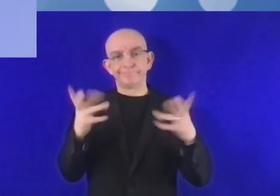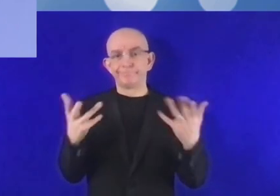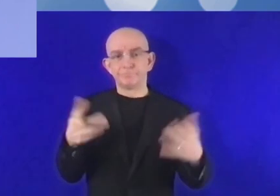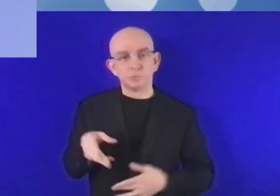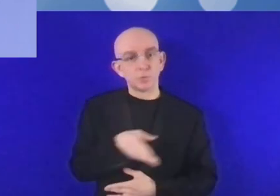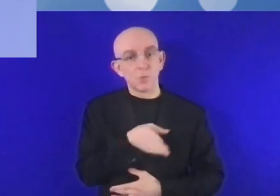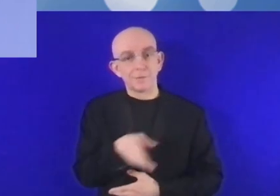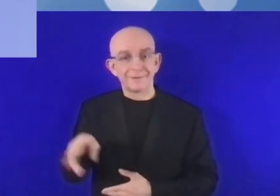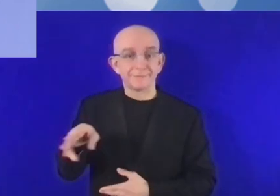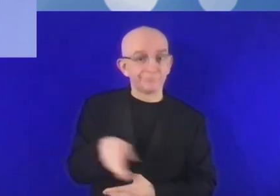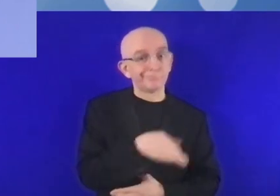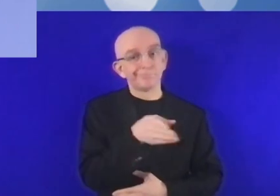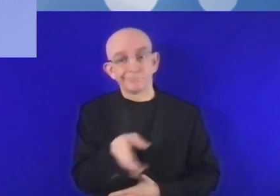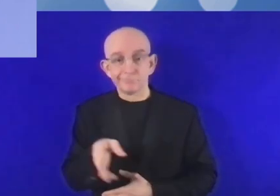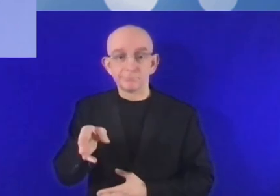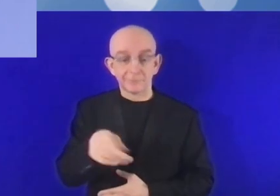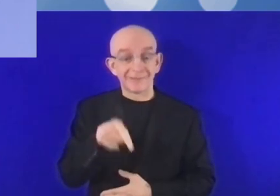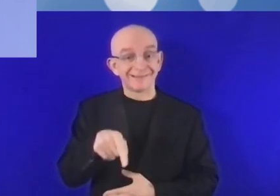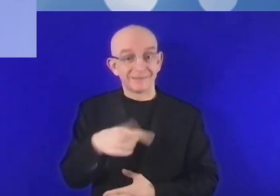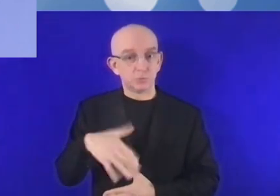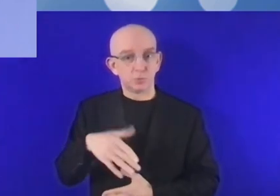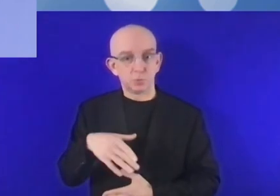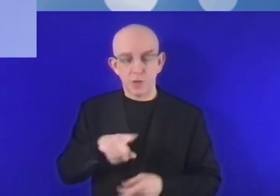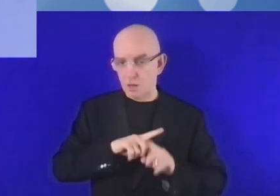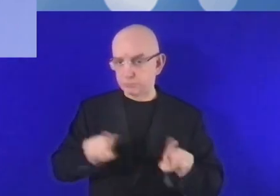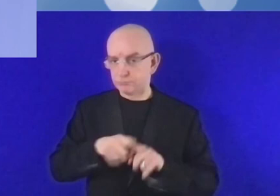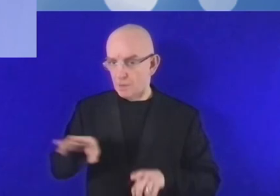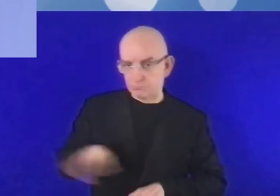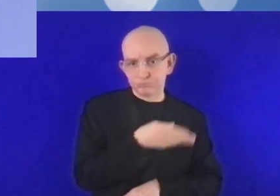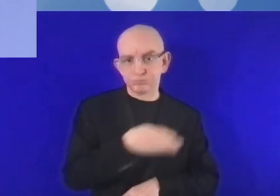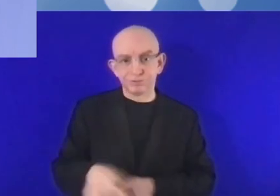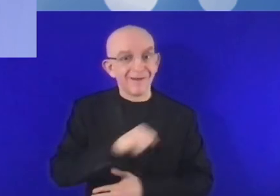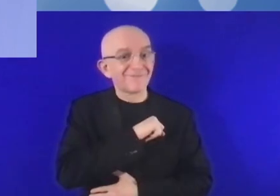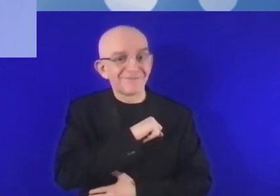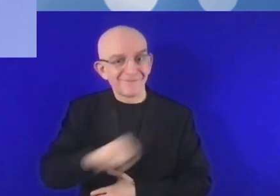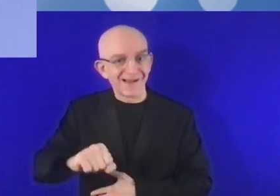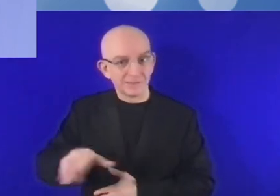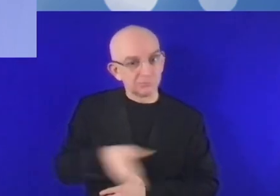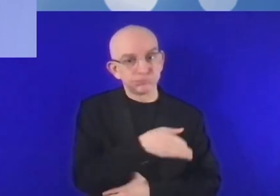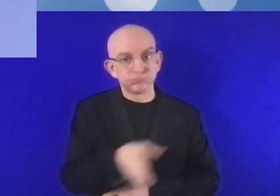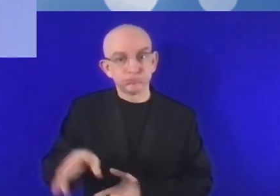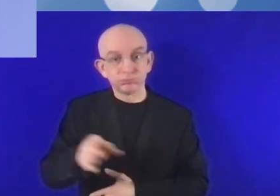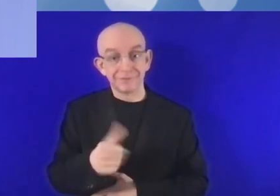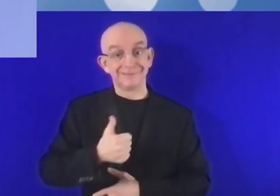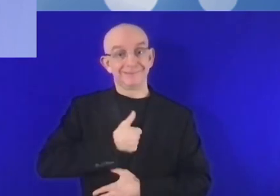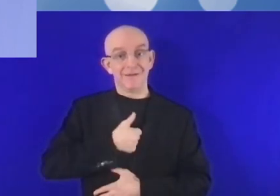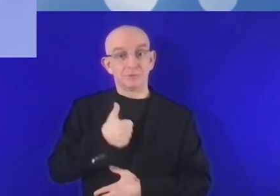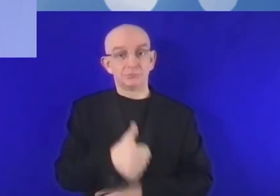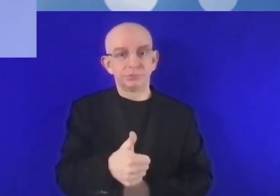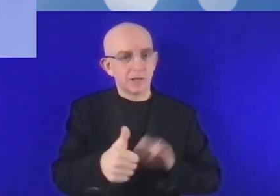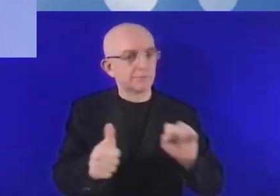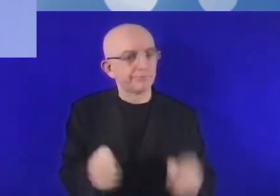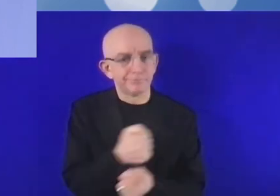rapide, un voyage qui demande l'engagement de diverses parties prenantes, un engagement